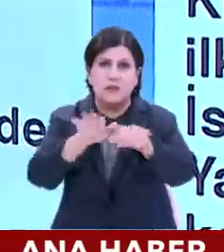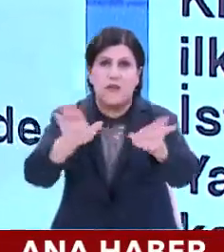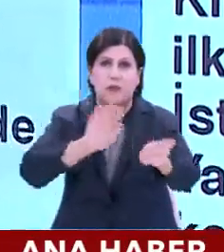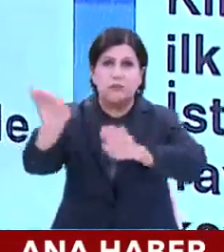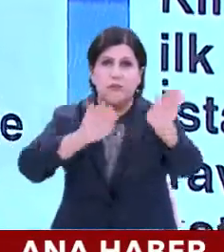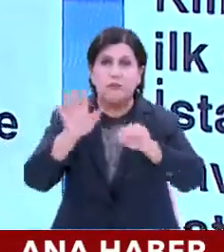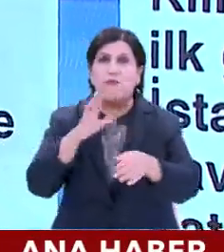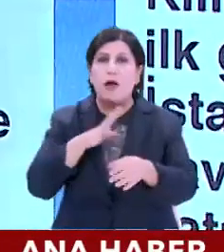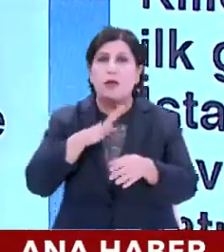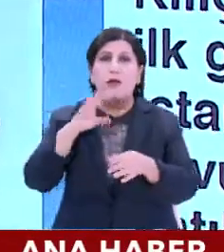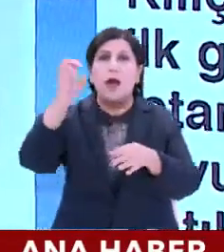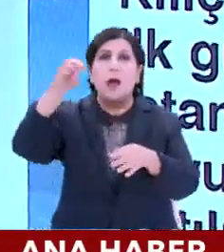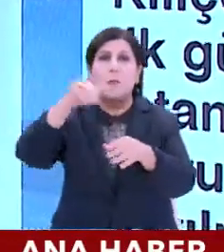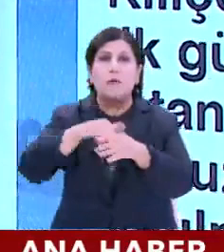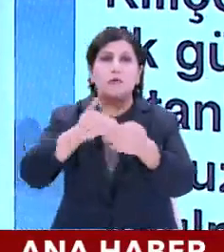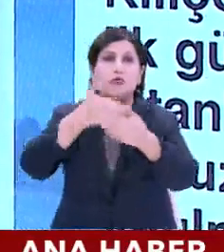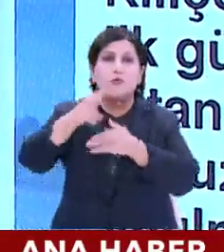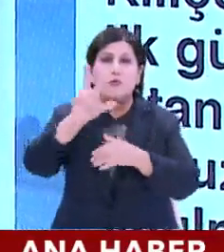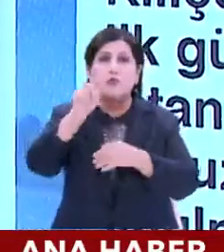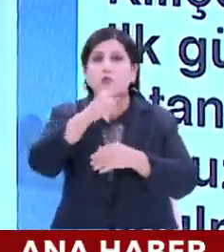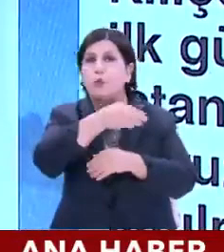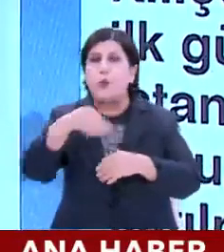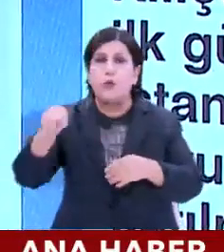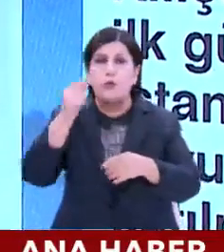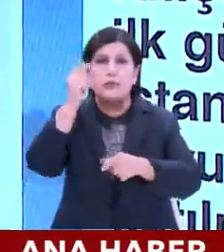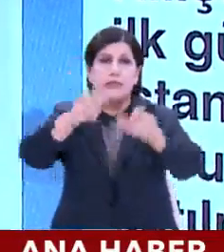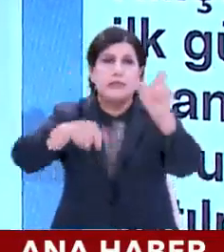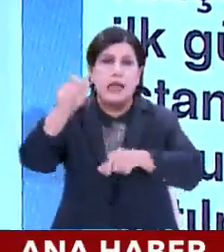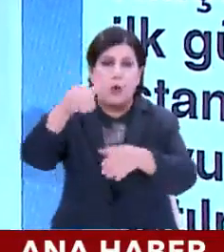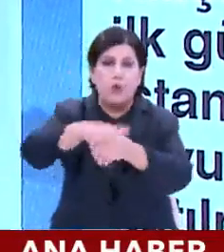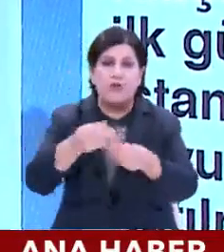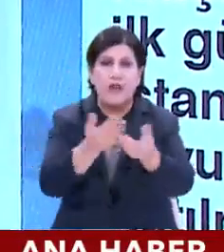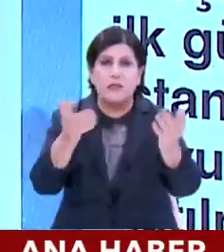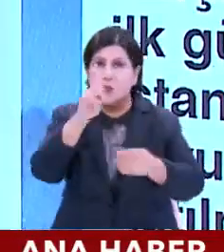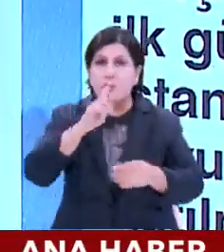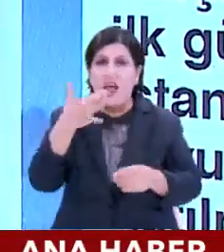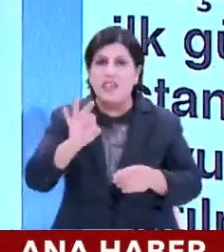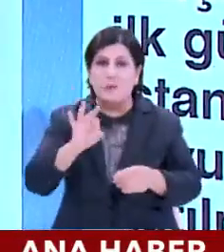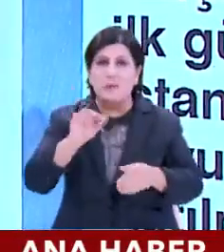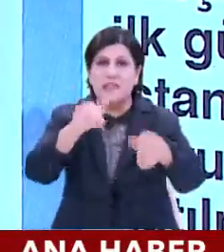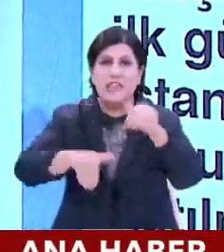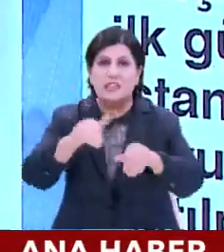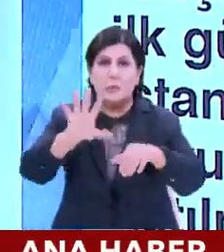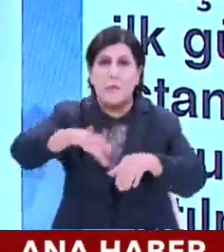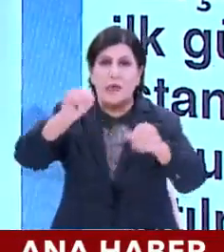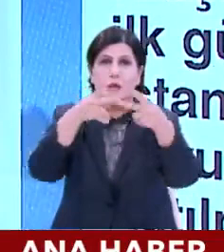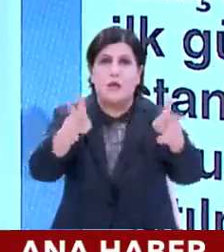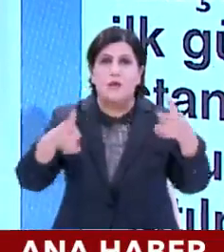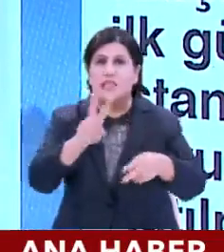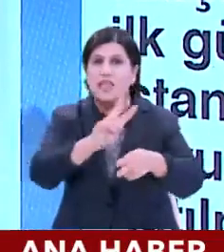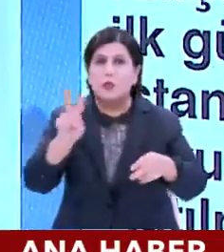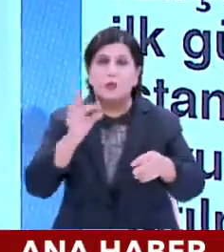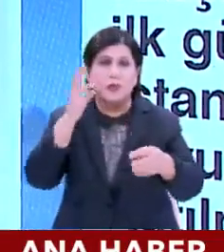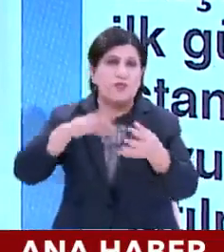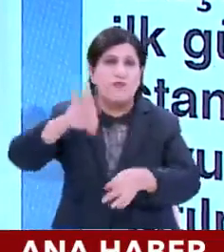AK Parti yurt dışındaki 3,5 milyon seçmen için 160 seçim merkezi açtı. 700'den fazla